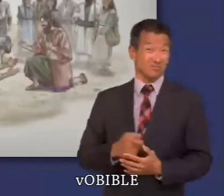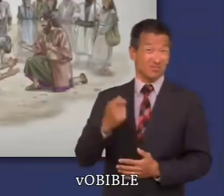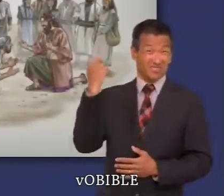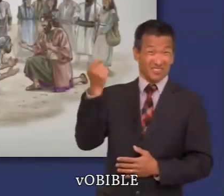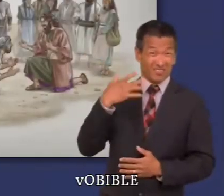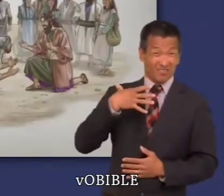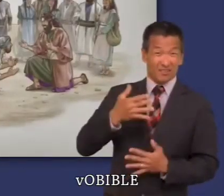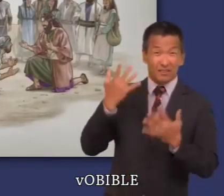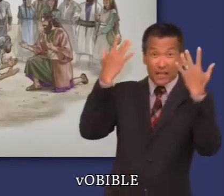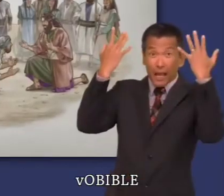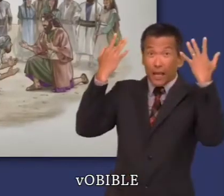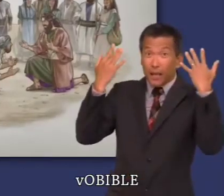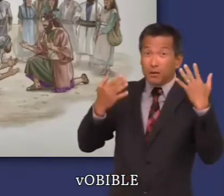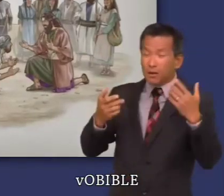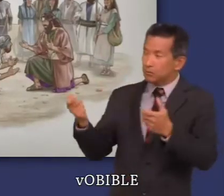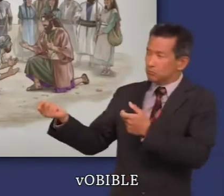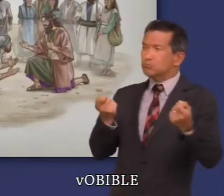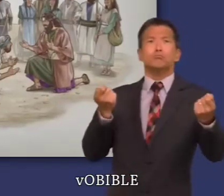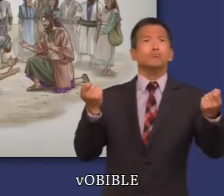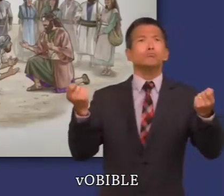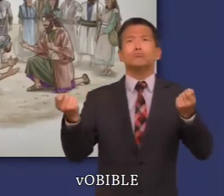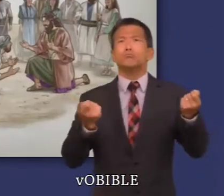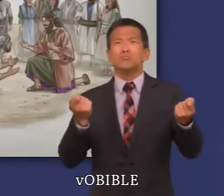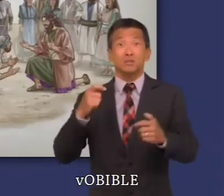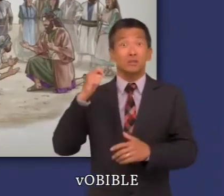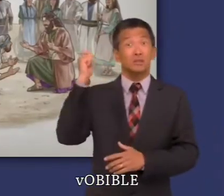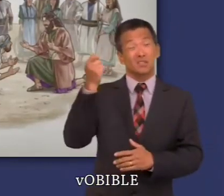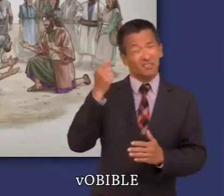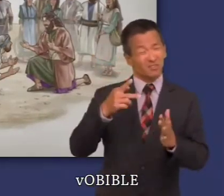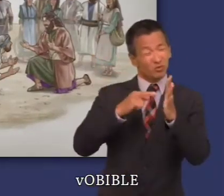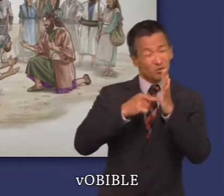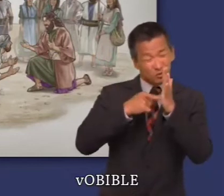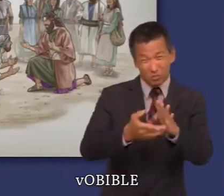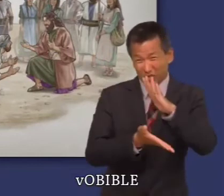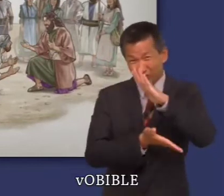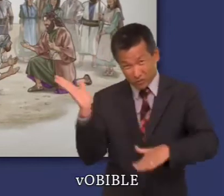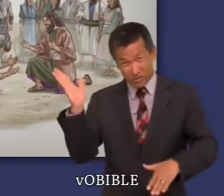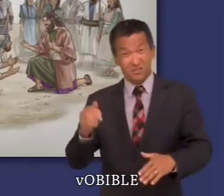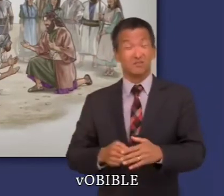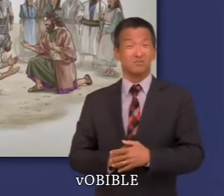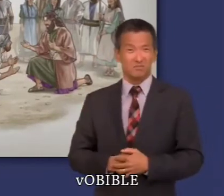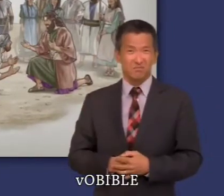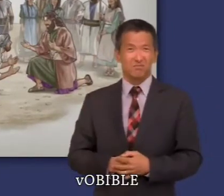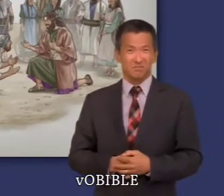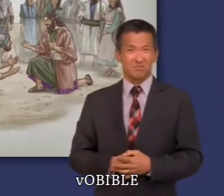Absalom, un fils de David, complote d'usurper le trône et David est obligé de s'enfuir de Jérusalem.